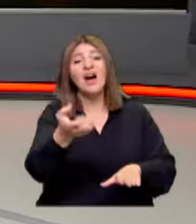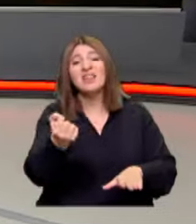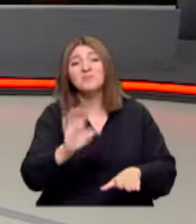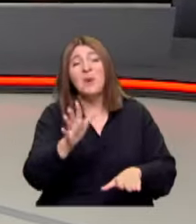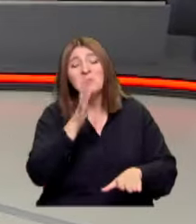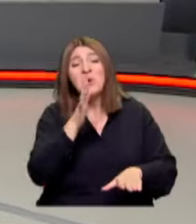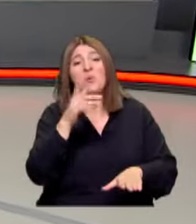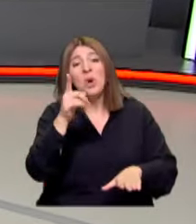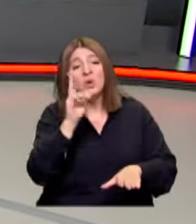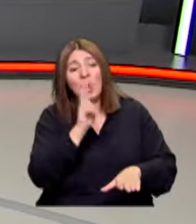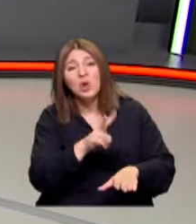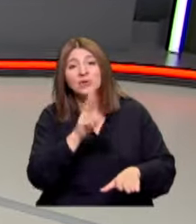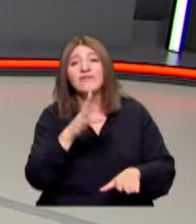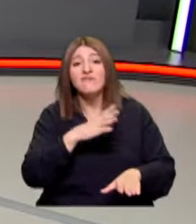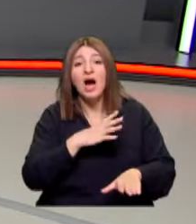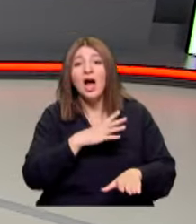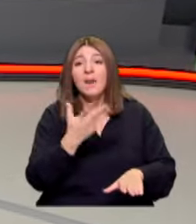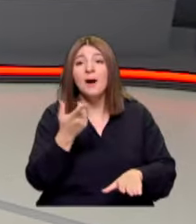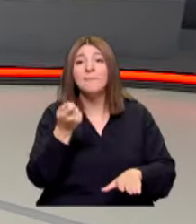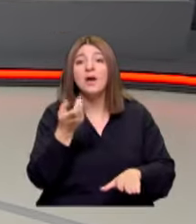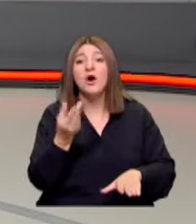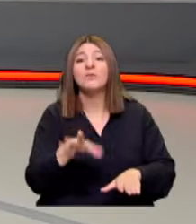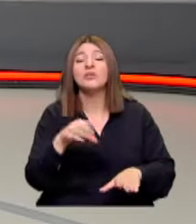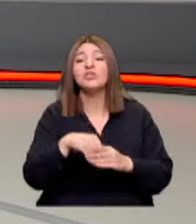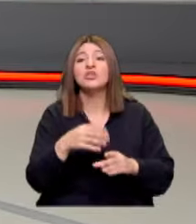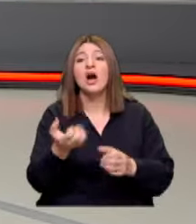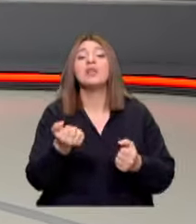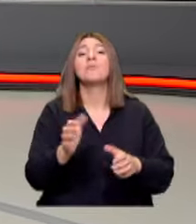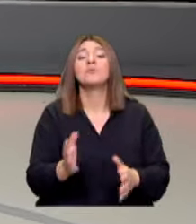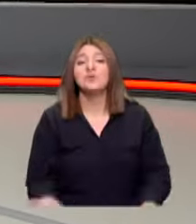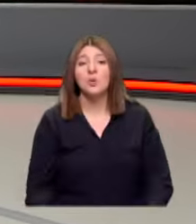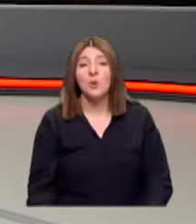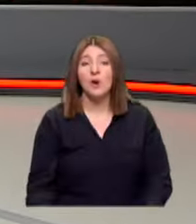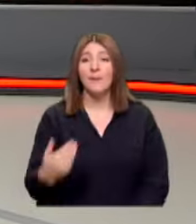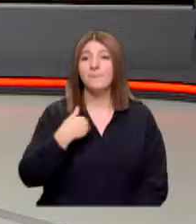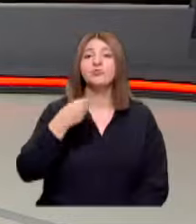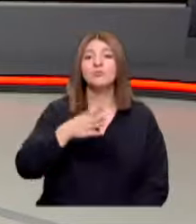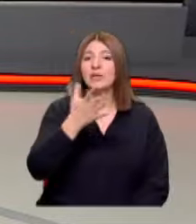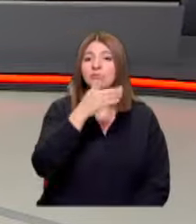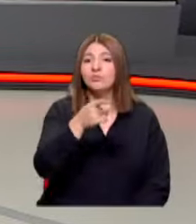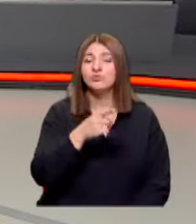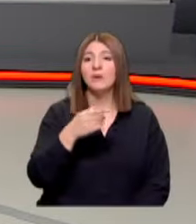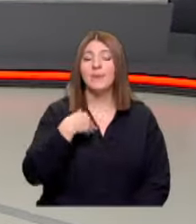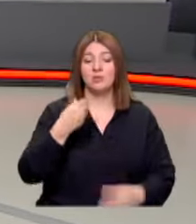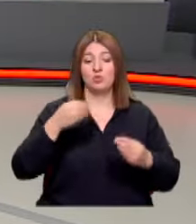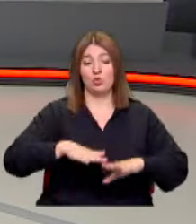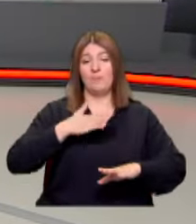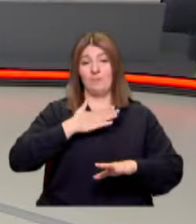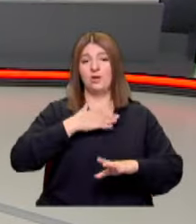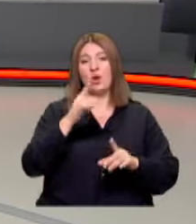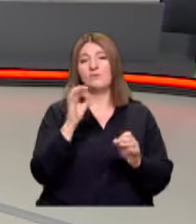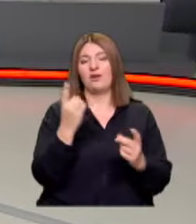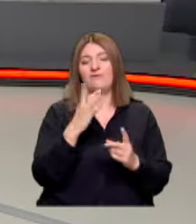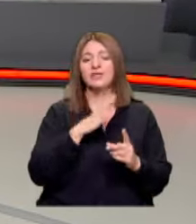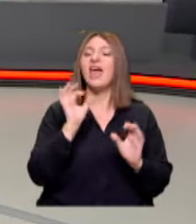alamaz diyor Var var var ama para olmadığı için alamıyorlar Benim çocukluğumda neydi biliyor musunuz? Benim çocukluğumda şu